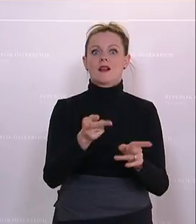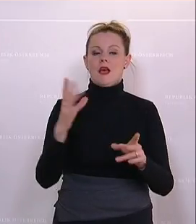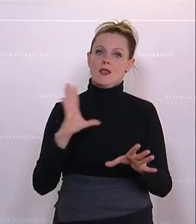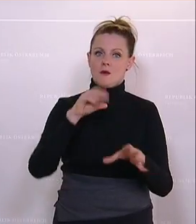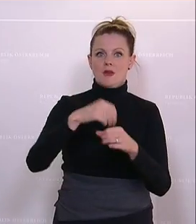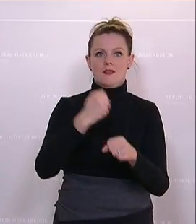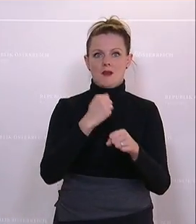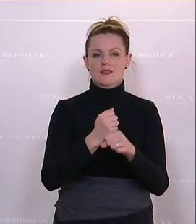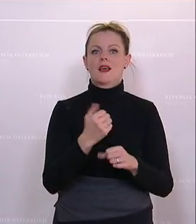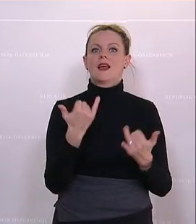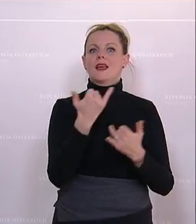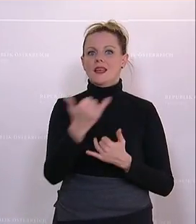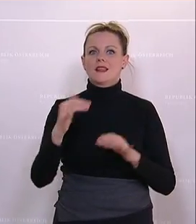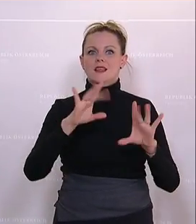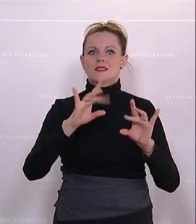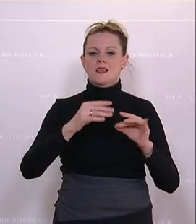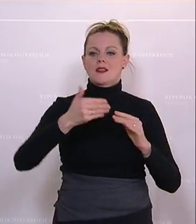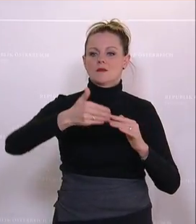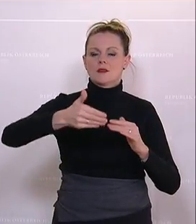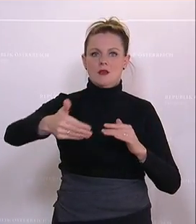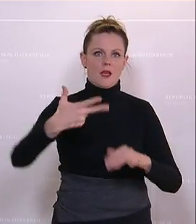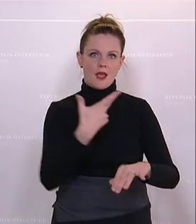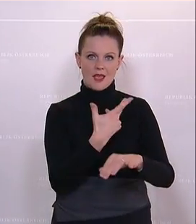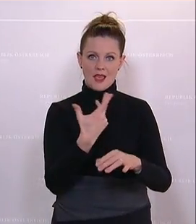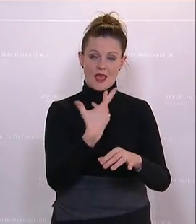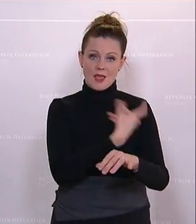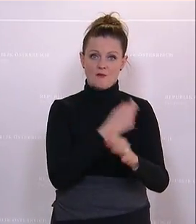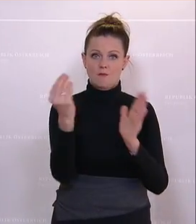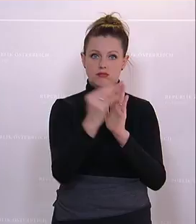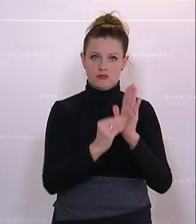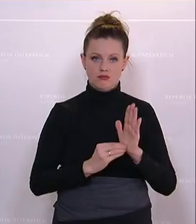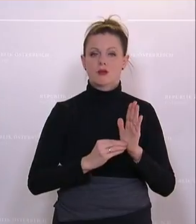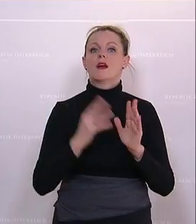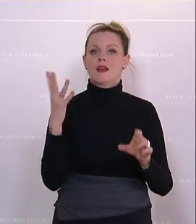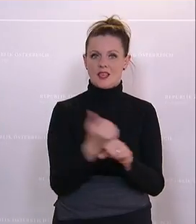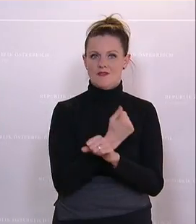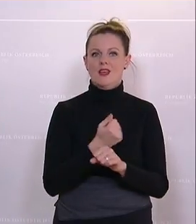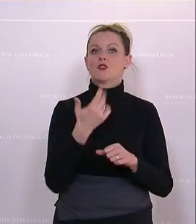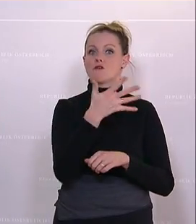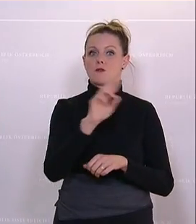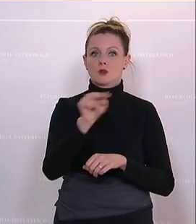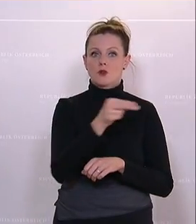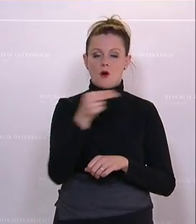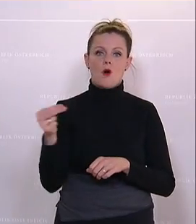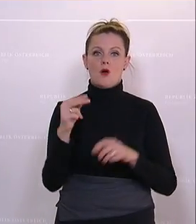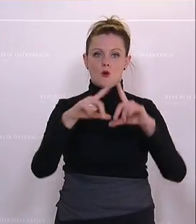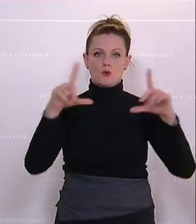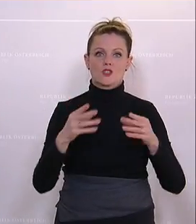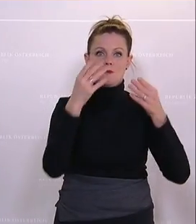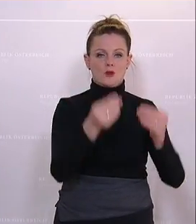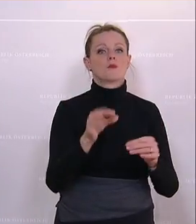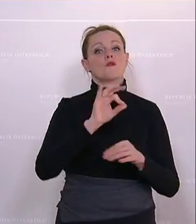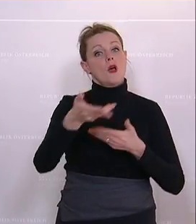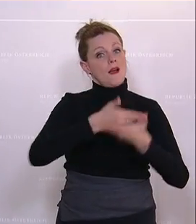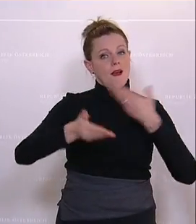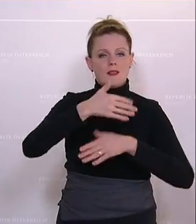Jede zehnte Teilimpfung gewinnt Gewinnquote 10 Prozent. Der Gewinn soll einheitlichen Gutscheinwert von 500 Euro ablösbar im Handel, der Gastronomie, in Beherberung sowie